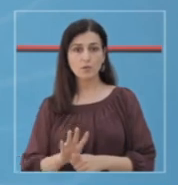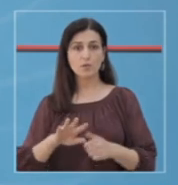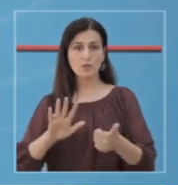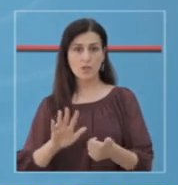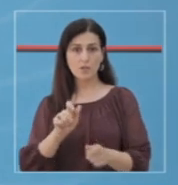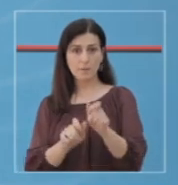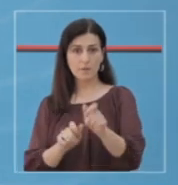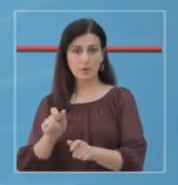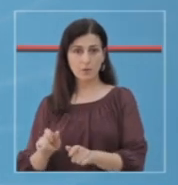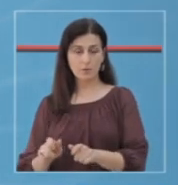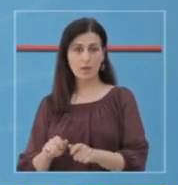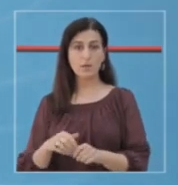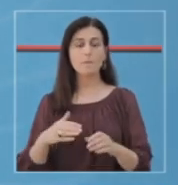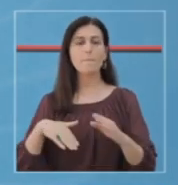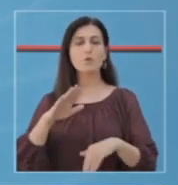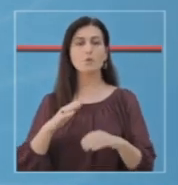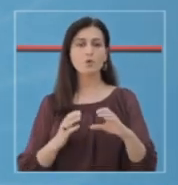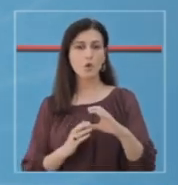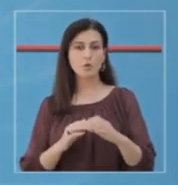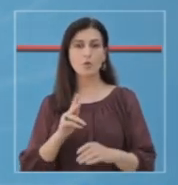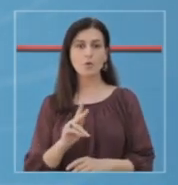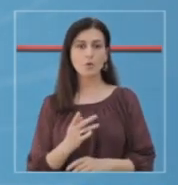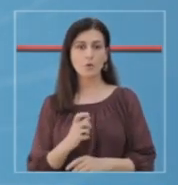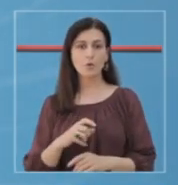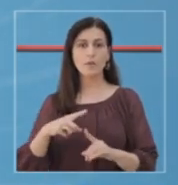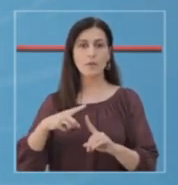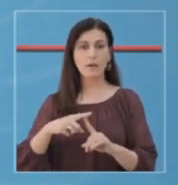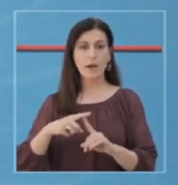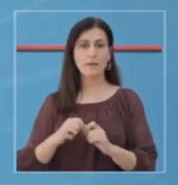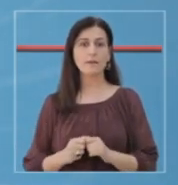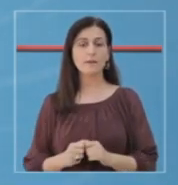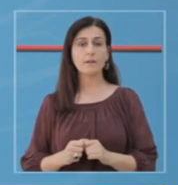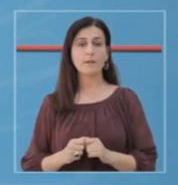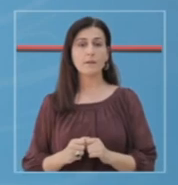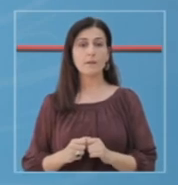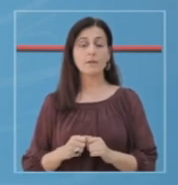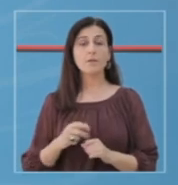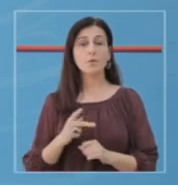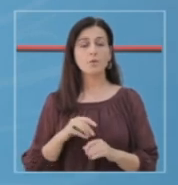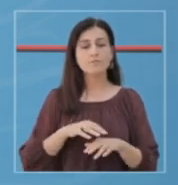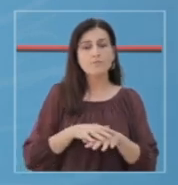persona, kryesisht në Shkoder, Kruj, Tiran, ku dhe kemi trasmetim komunitar.